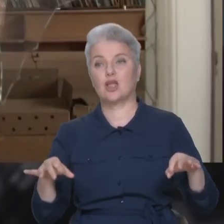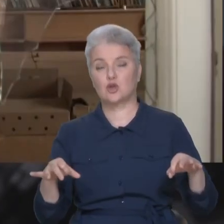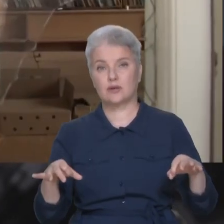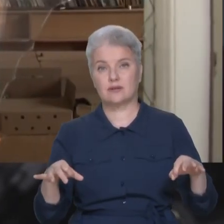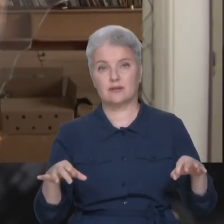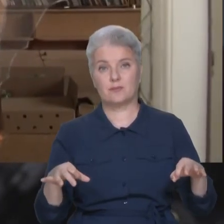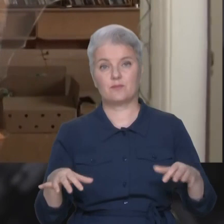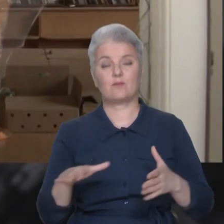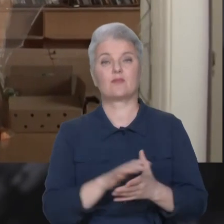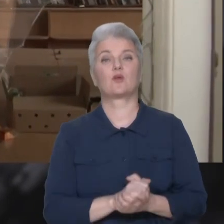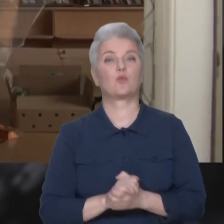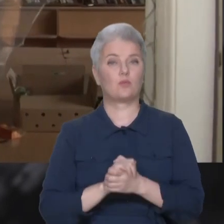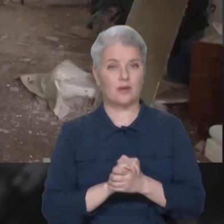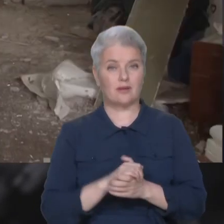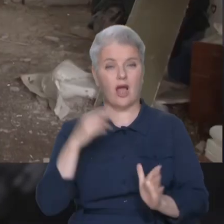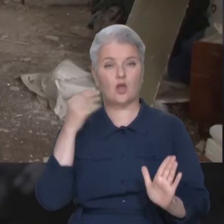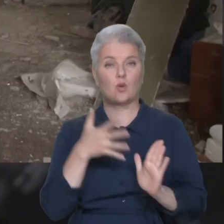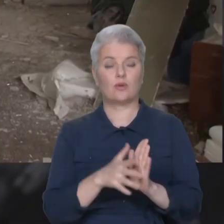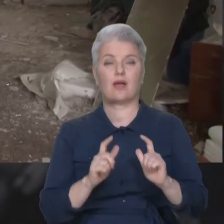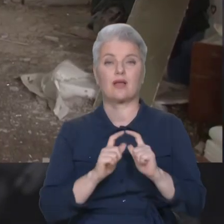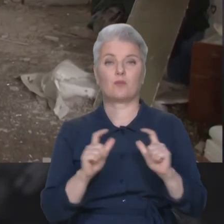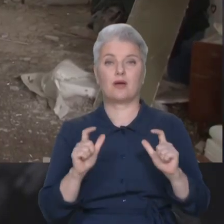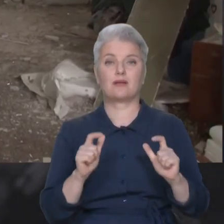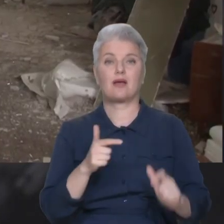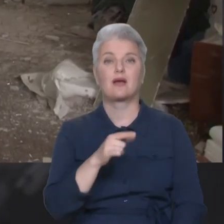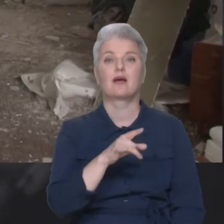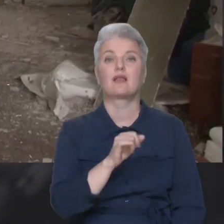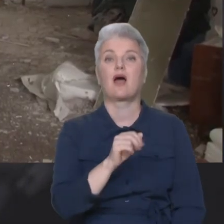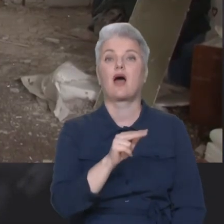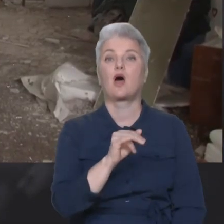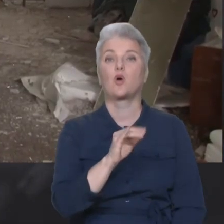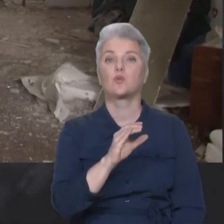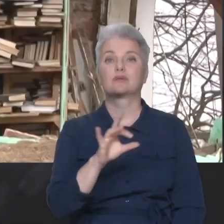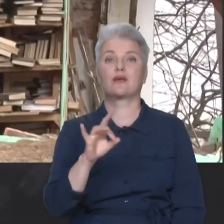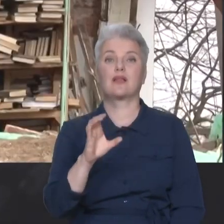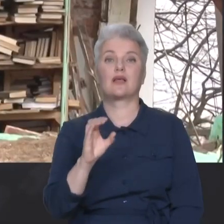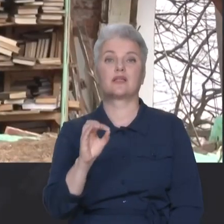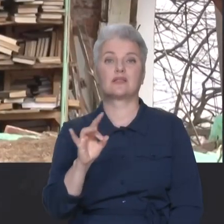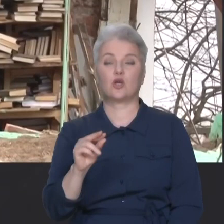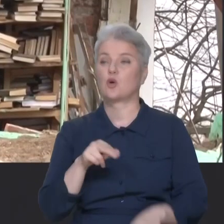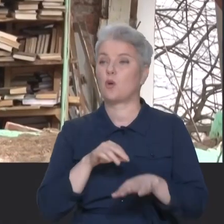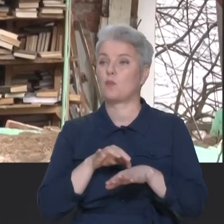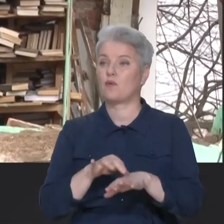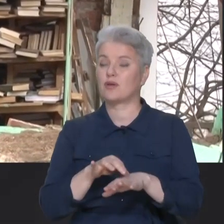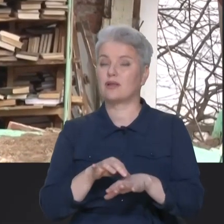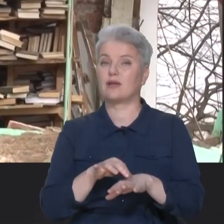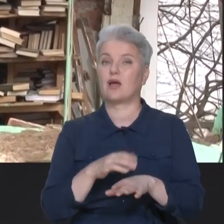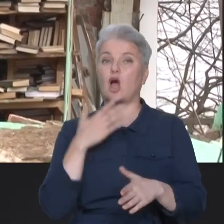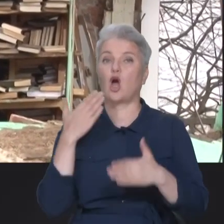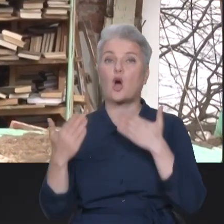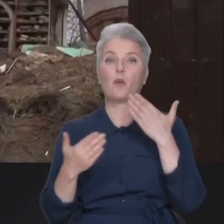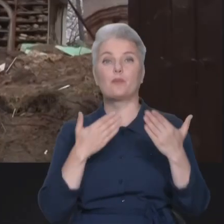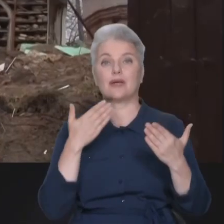Суспільний дослідницька компанія «Градус Ресерч» провели таке опитування за допомогою онлайн-панелі «Градус».